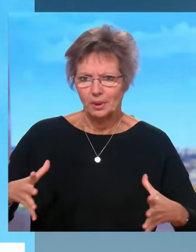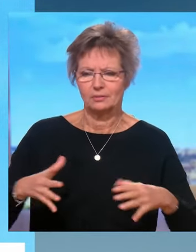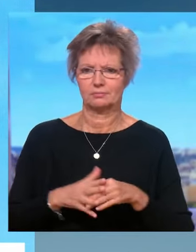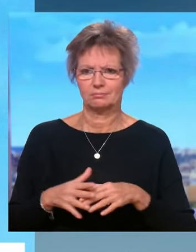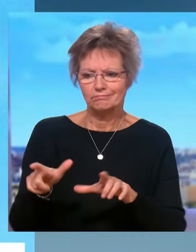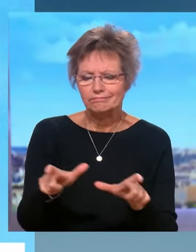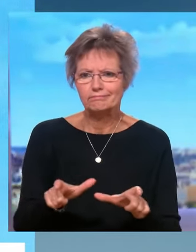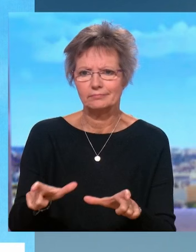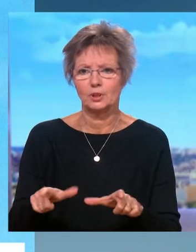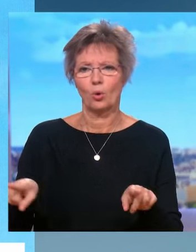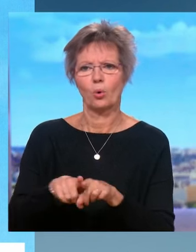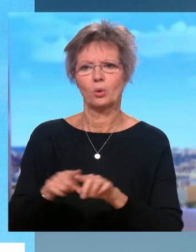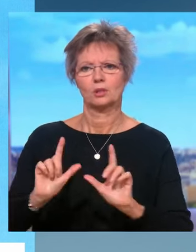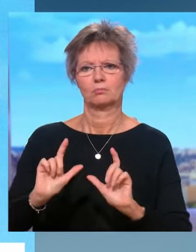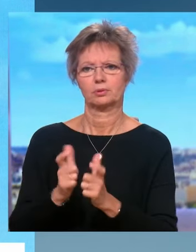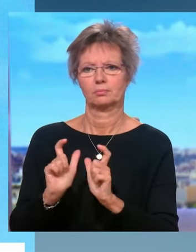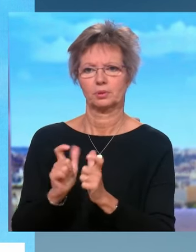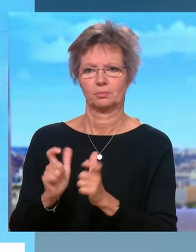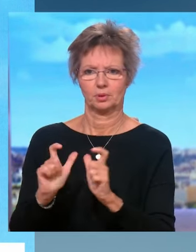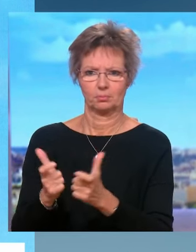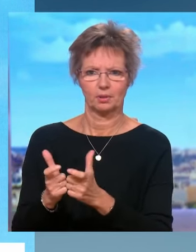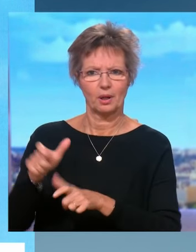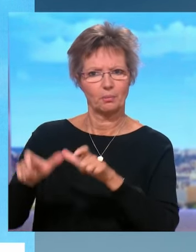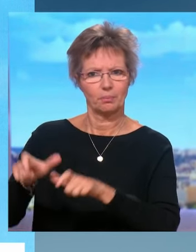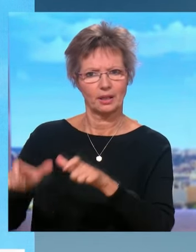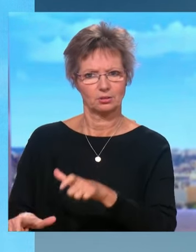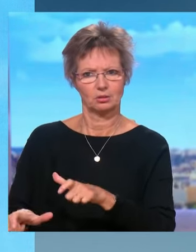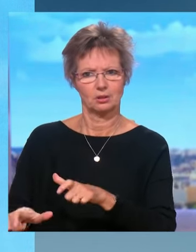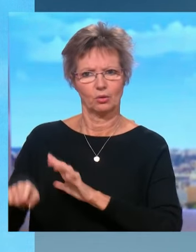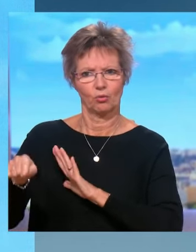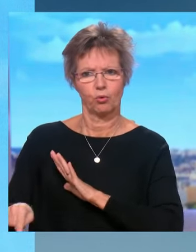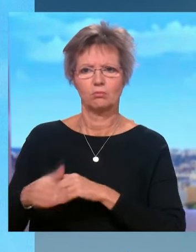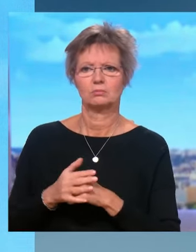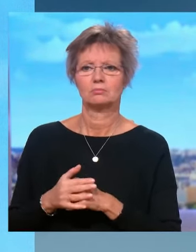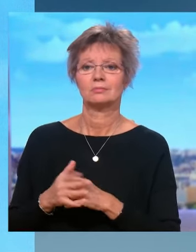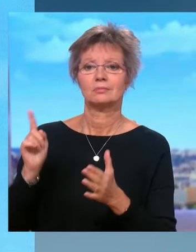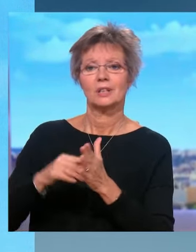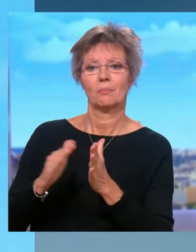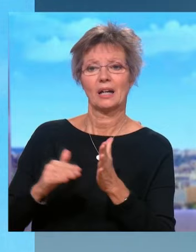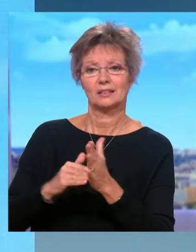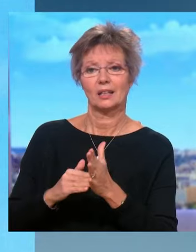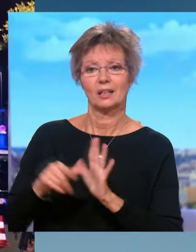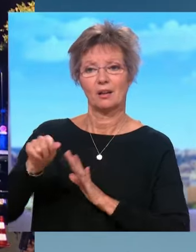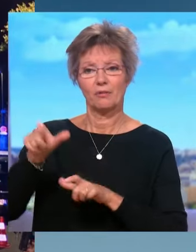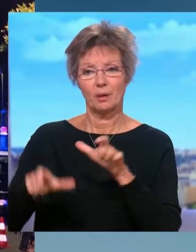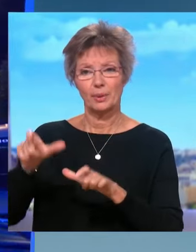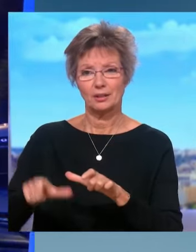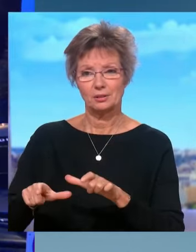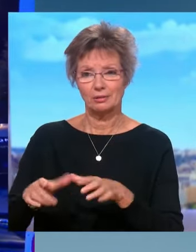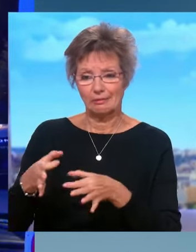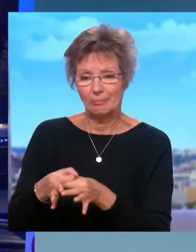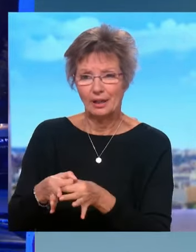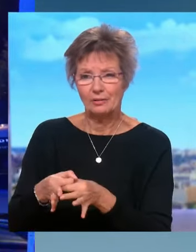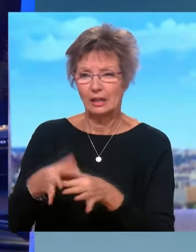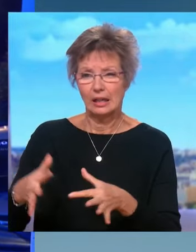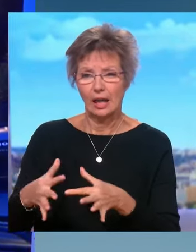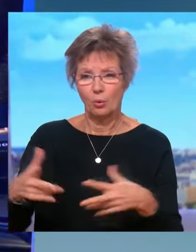Et ensuite, des interpellations qui sont celles d'individus puisque ce sont des individus à la marge. À Marseille, il a suffi de 20 personnes pour empêcher un match et priver